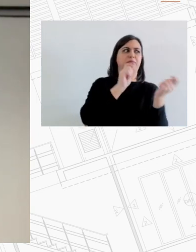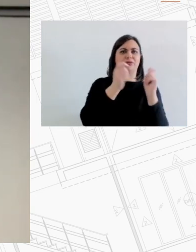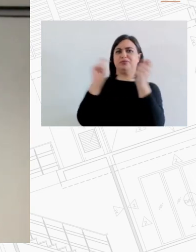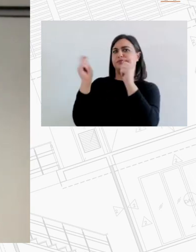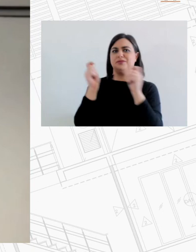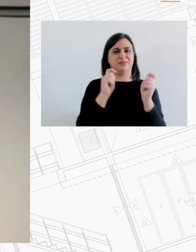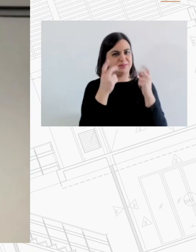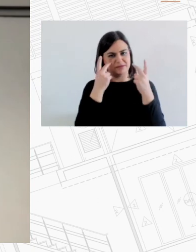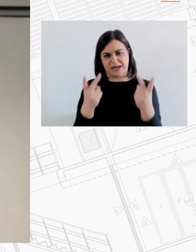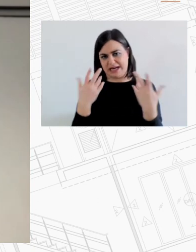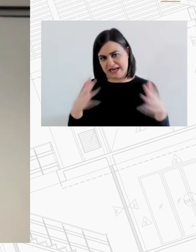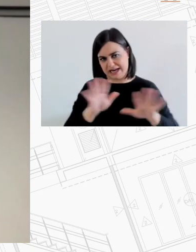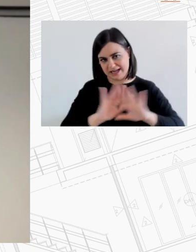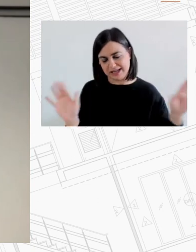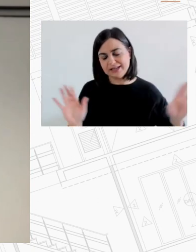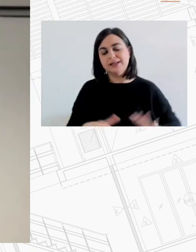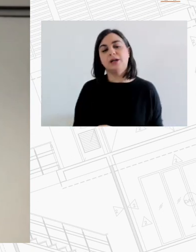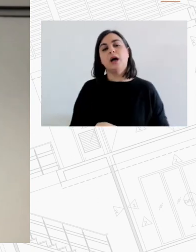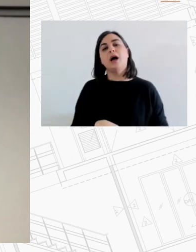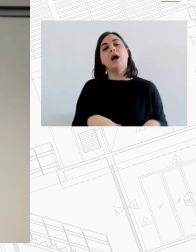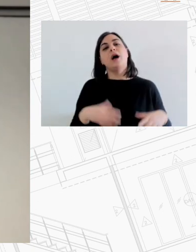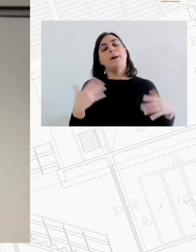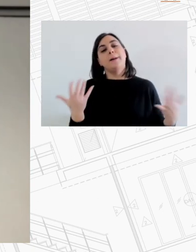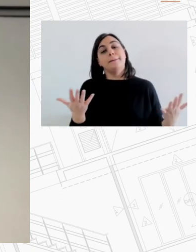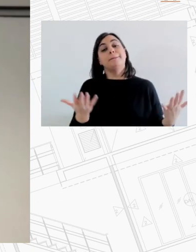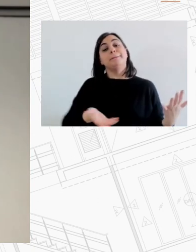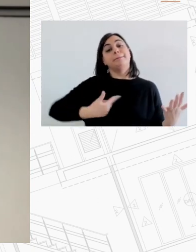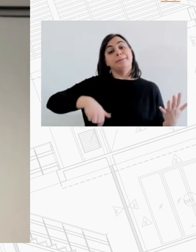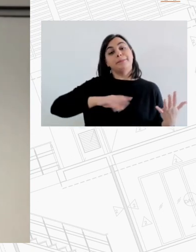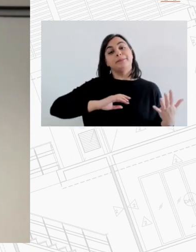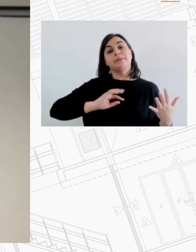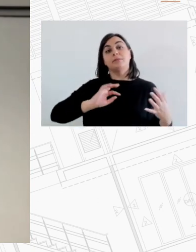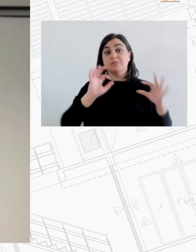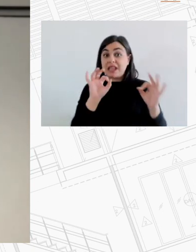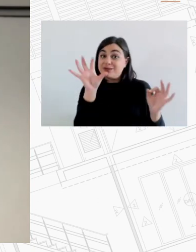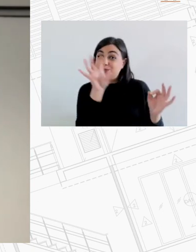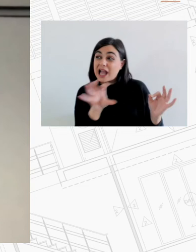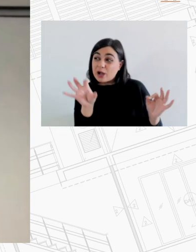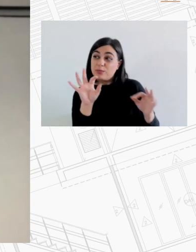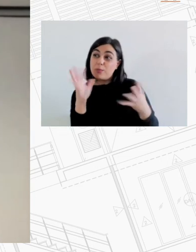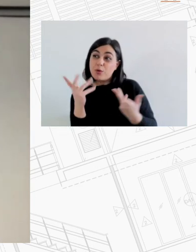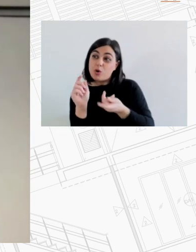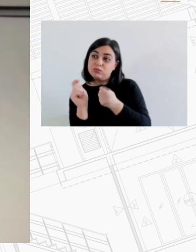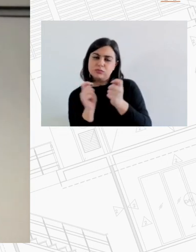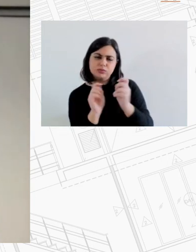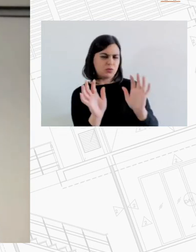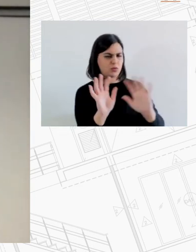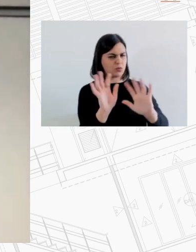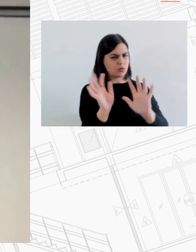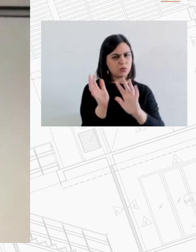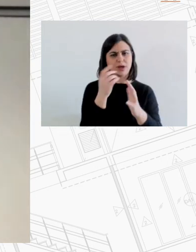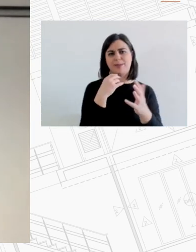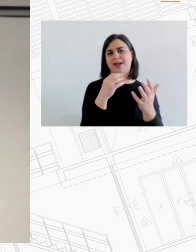ήταν κάτι που το κοιτάξαμε επί τούτου μεταξύ των δηλαδή πέραν των δεδομένων